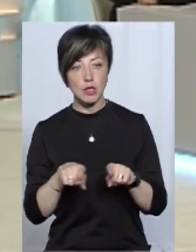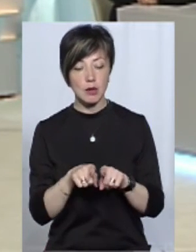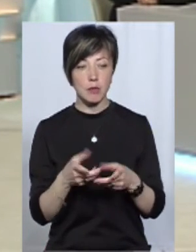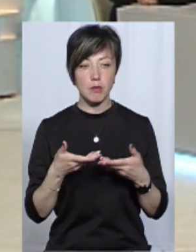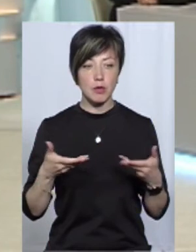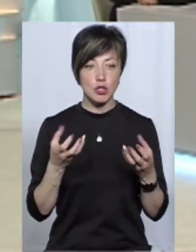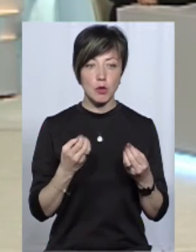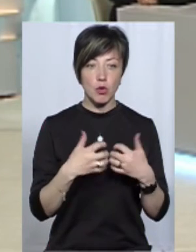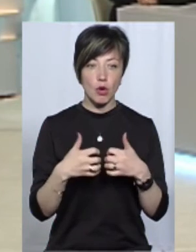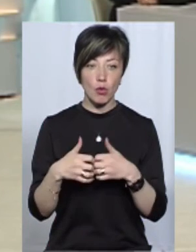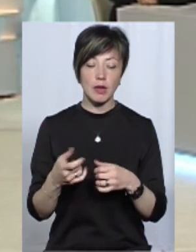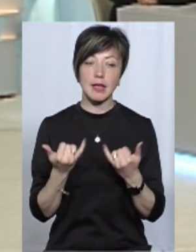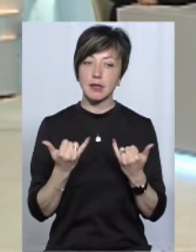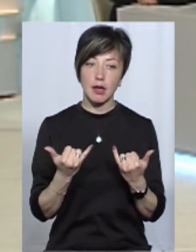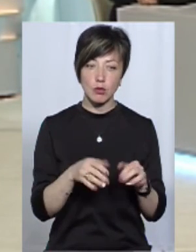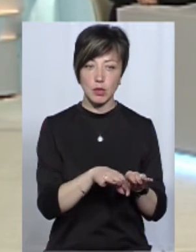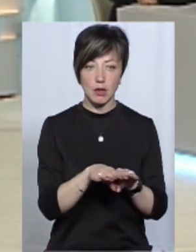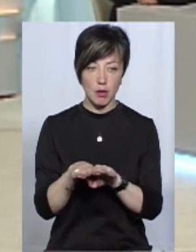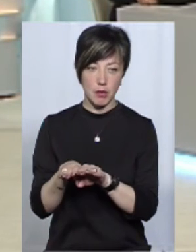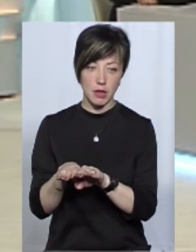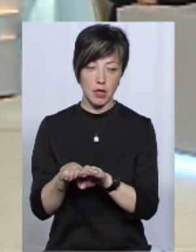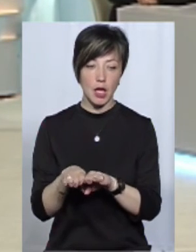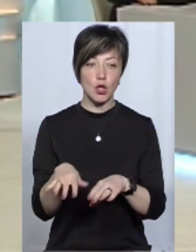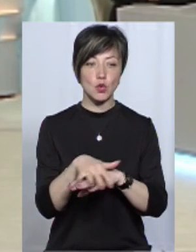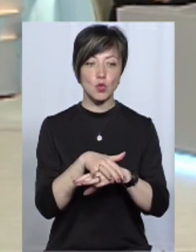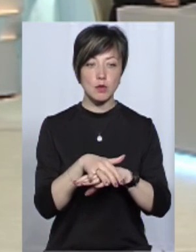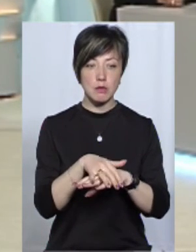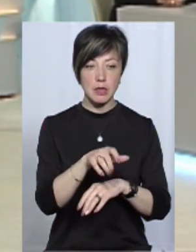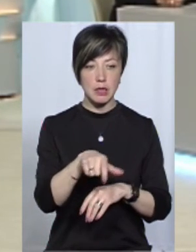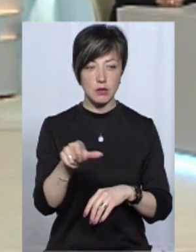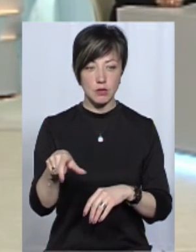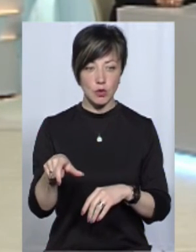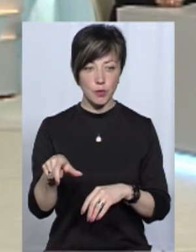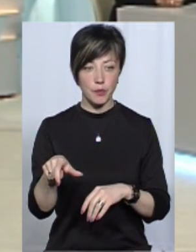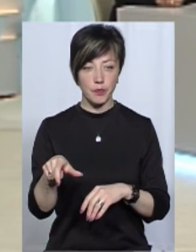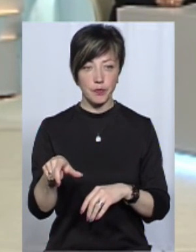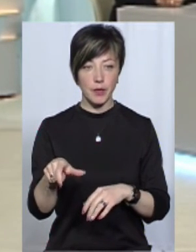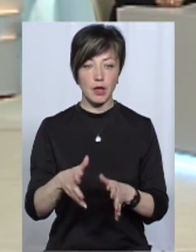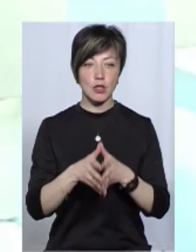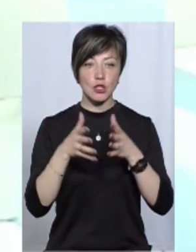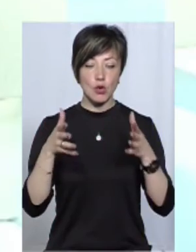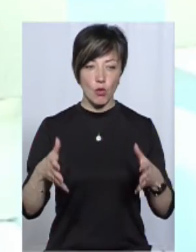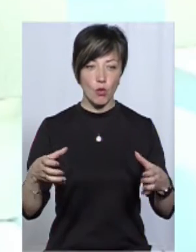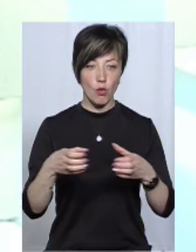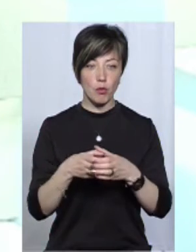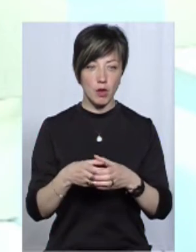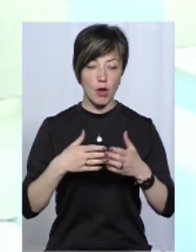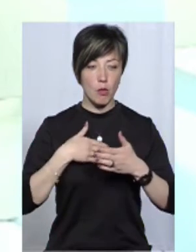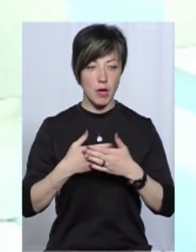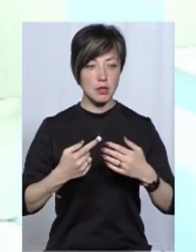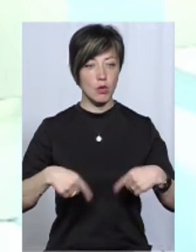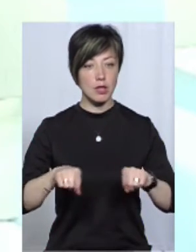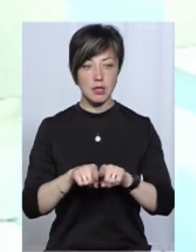такі. Ми ще прорахуємо, тому на даному етапі суспільство у вигляді широкого кола громадських